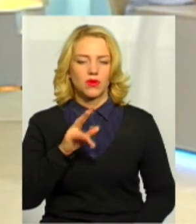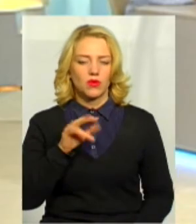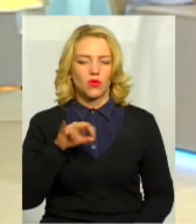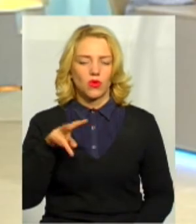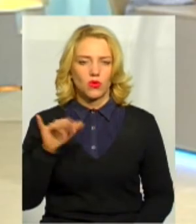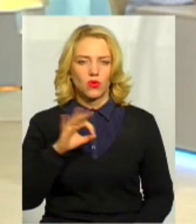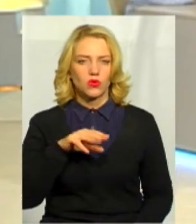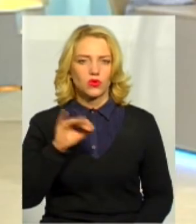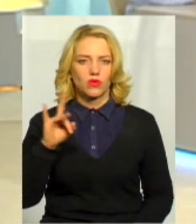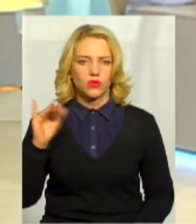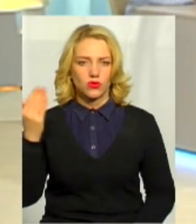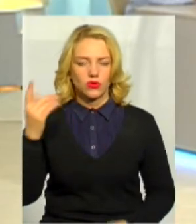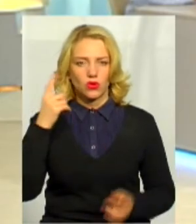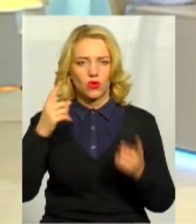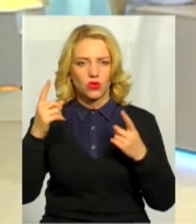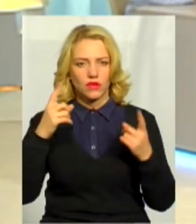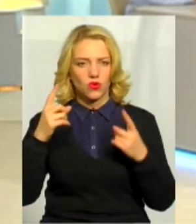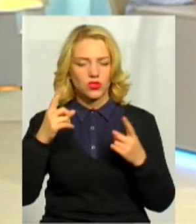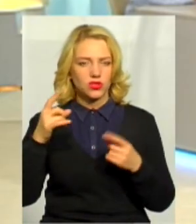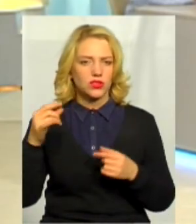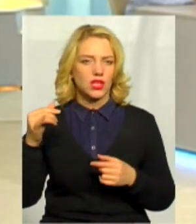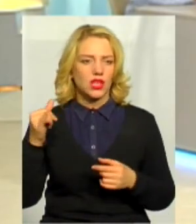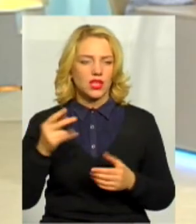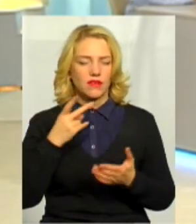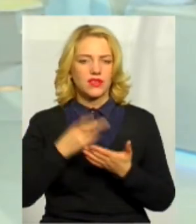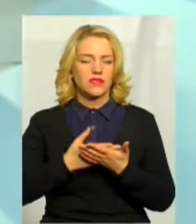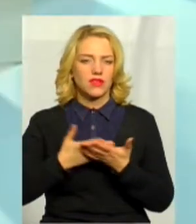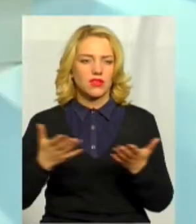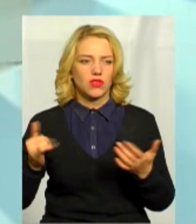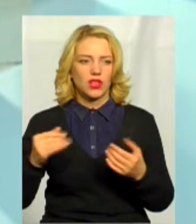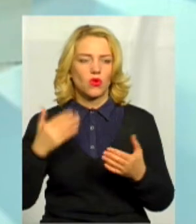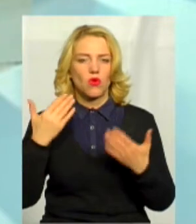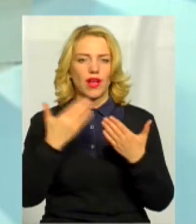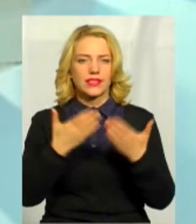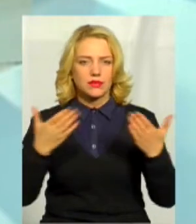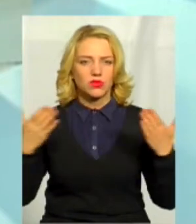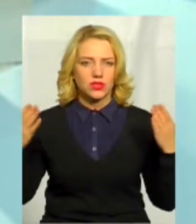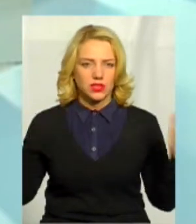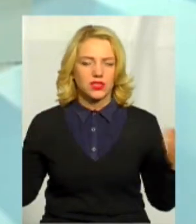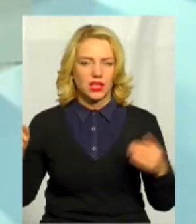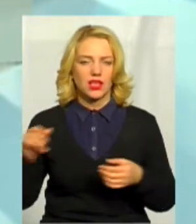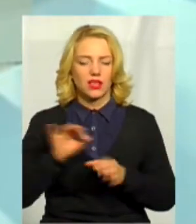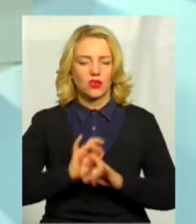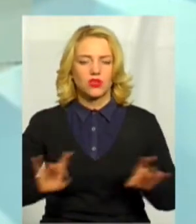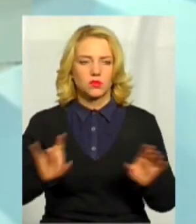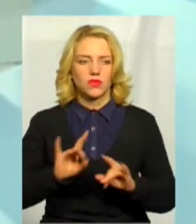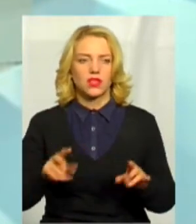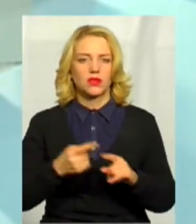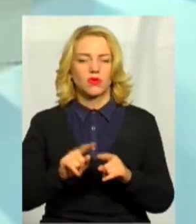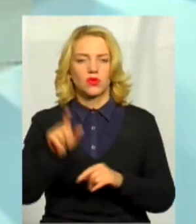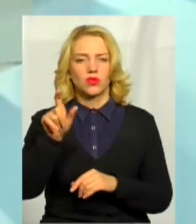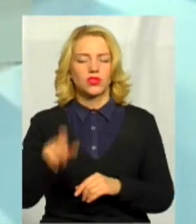та його творчість і висвітлювати у експозиції. І розповідати вже як про ту